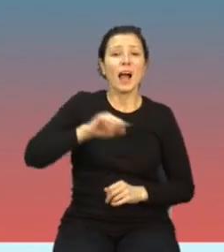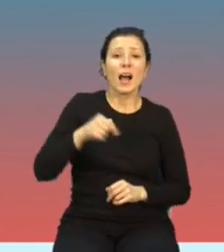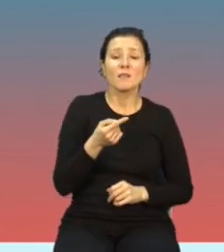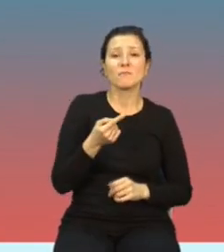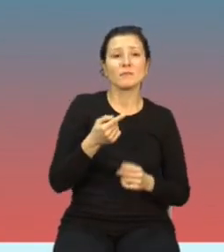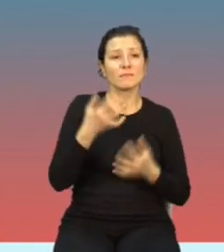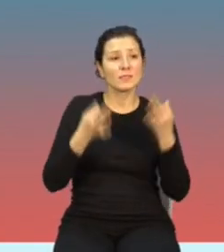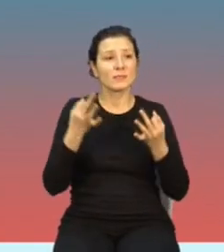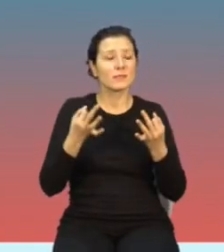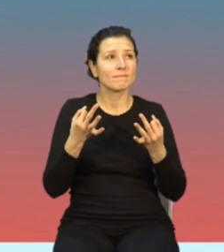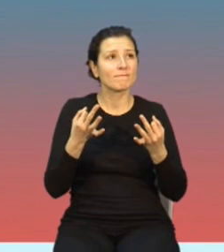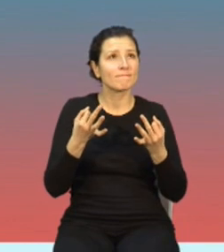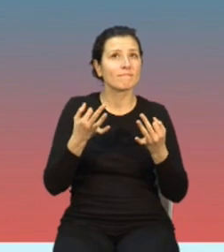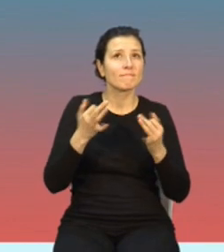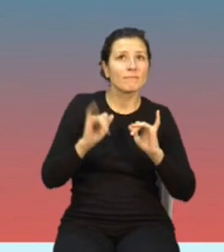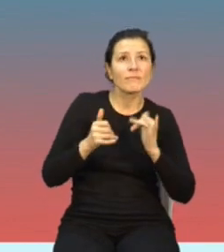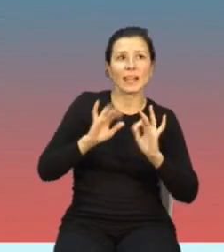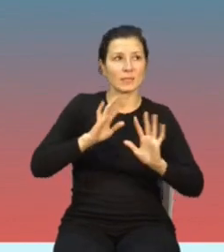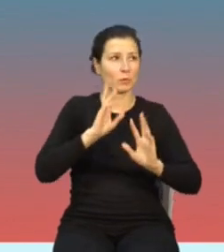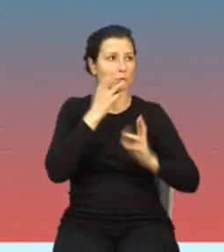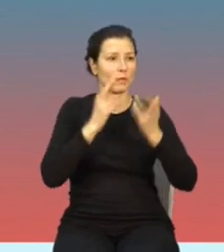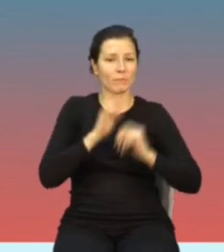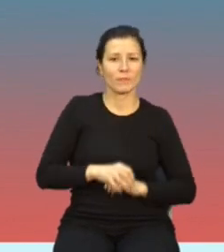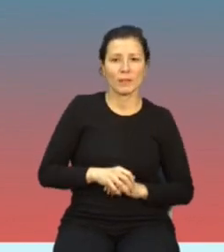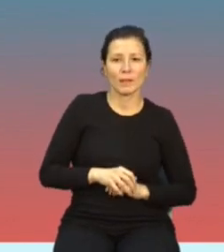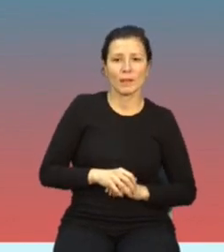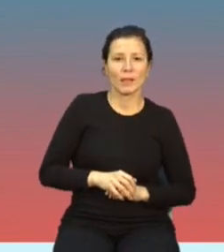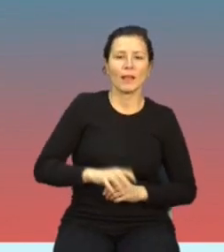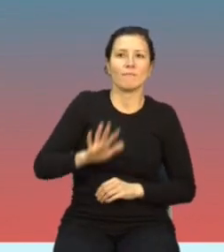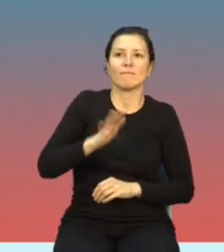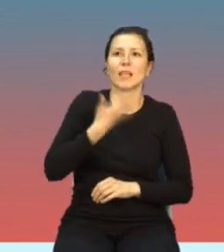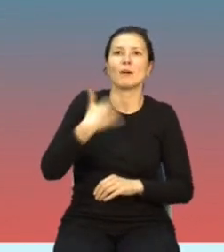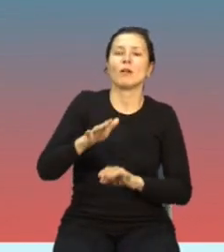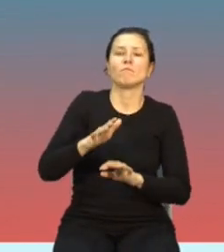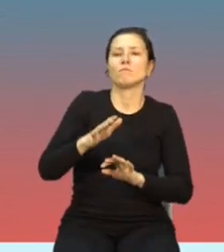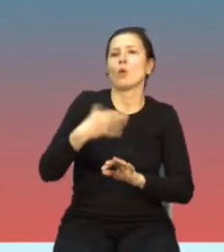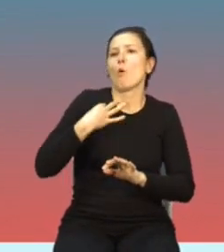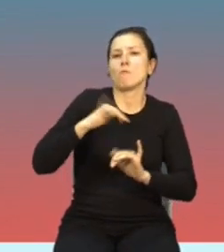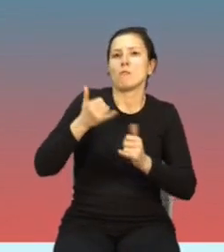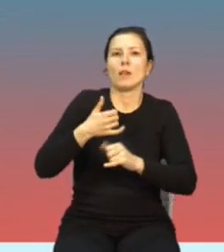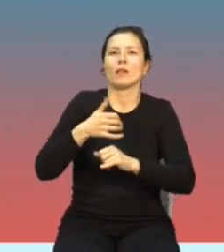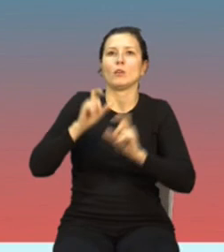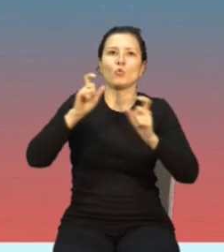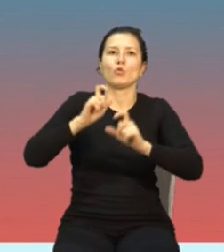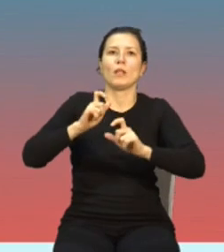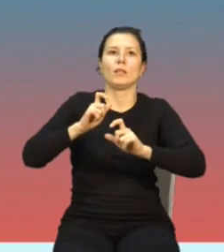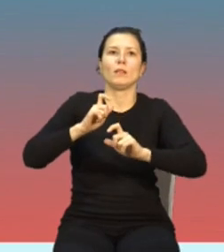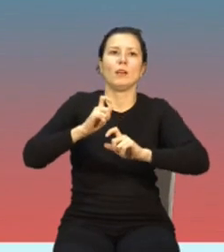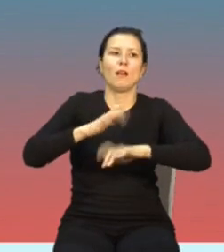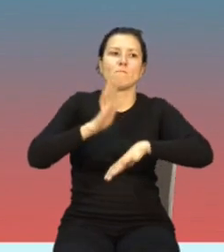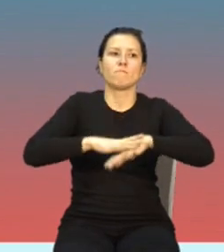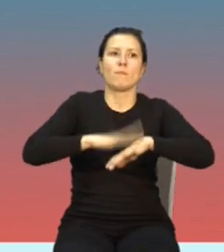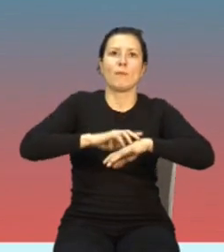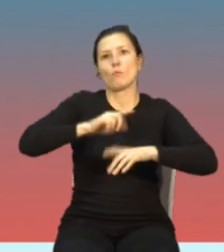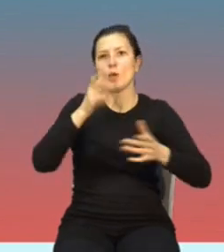tym, na co, w jaki sposób zareagujemy. To nie jest tak, że z pełną mocą reagujemy na byle jakie zgłoszenie, by nie doszło do tego, że nagle